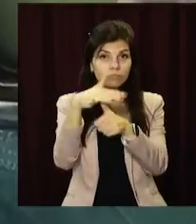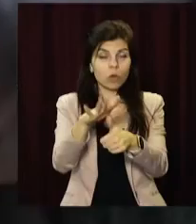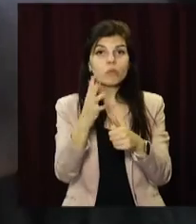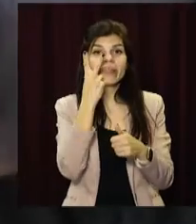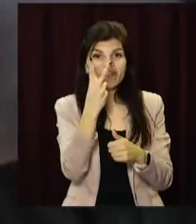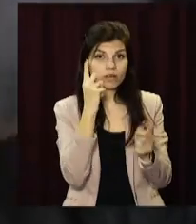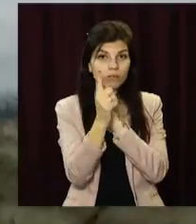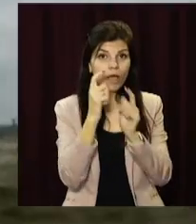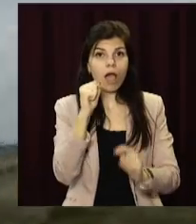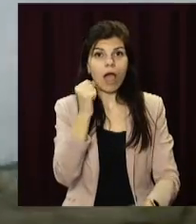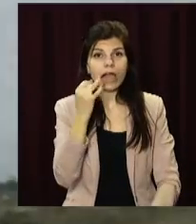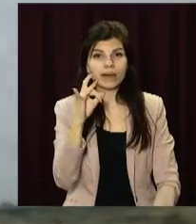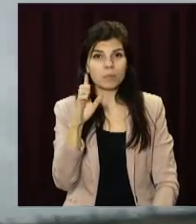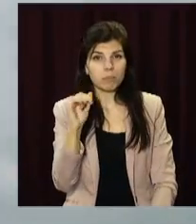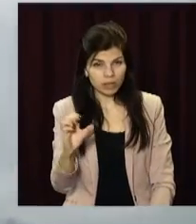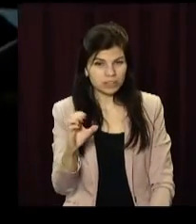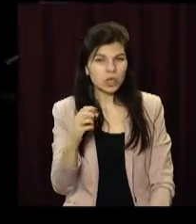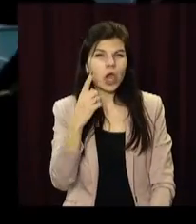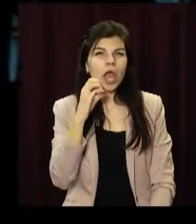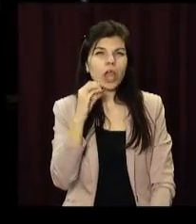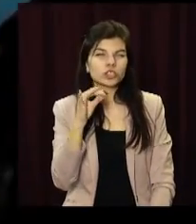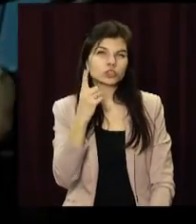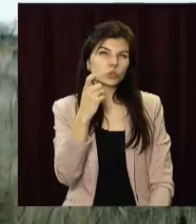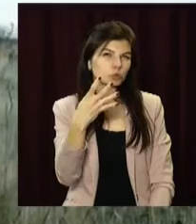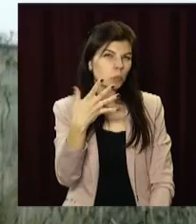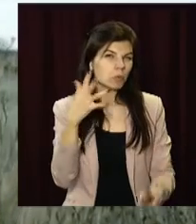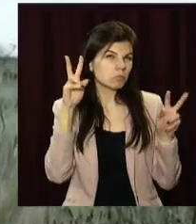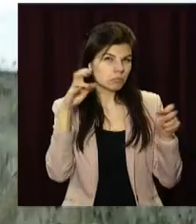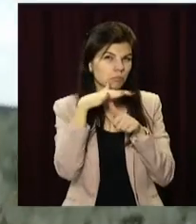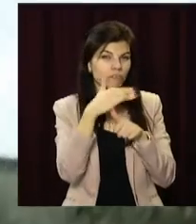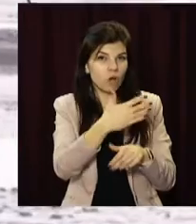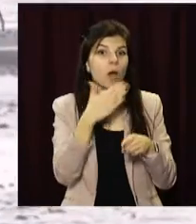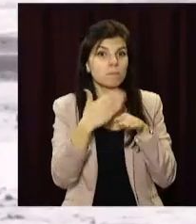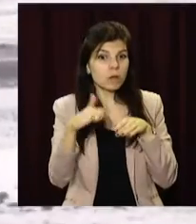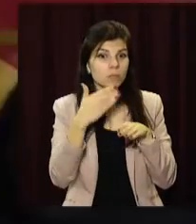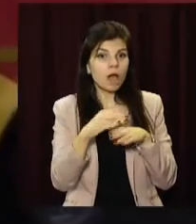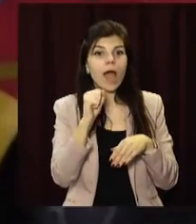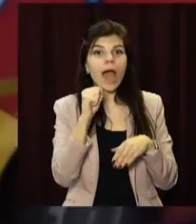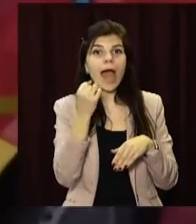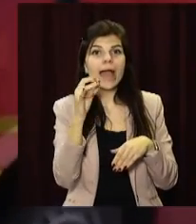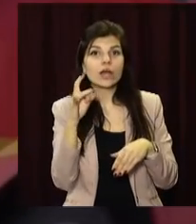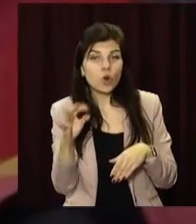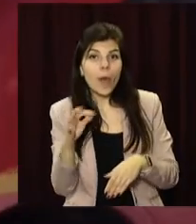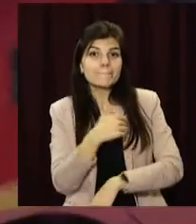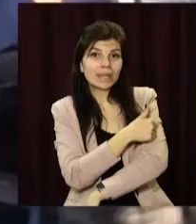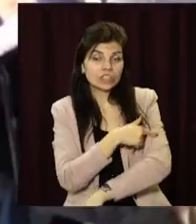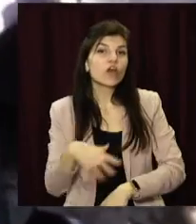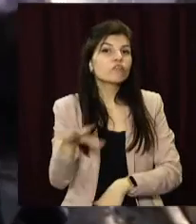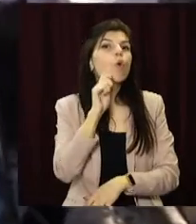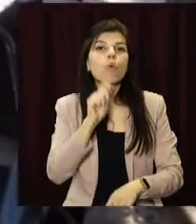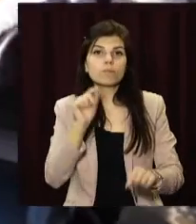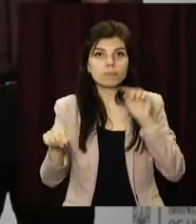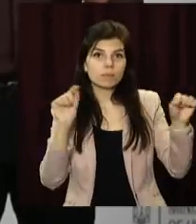вертольоти Airbus H145. Поступово система аеромедицини охопить всю країну.